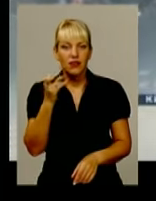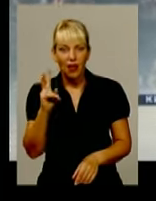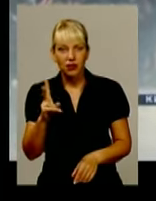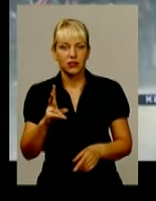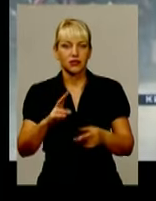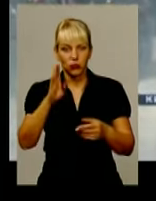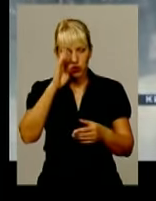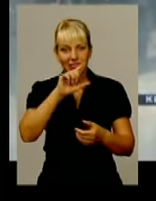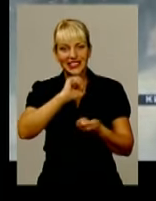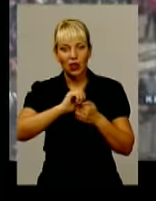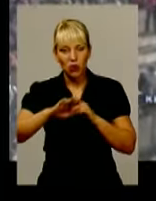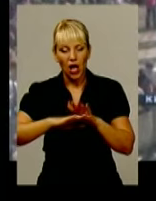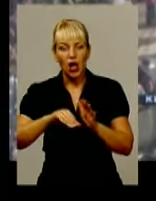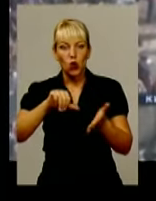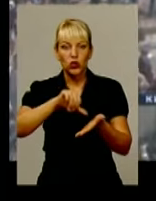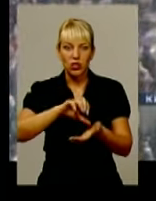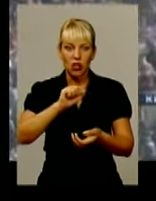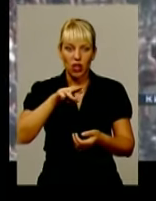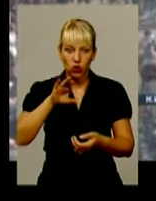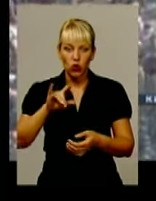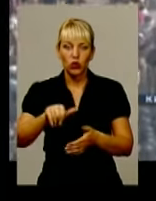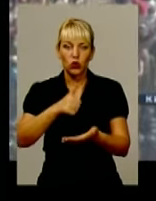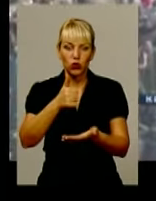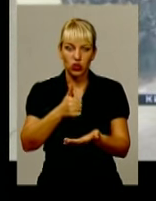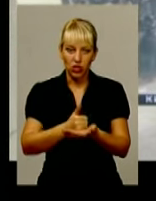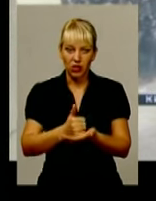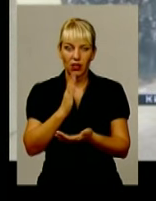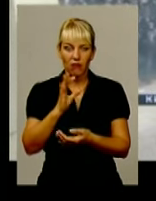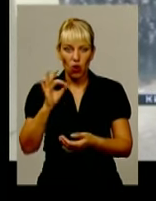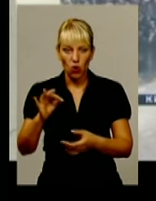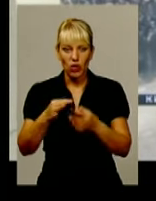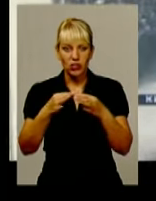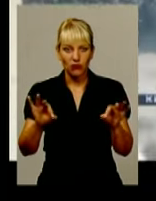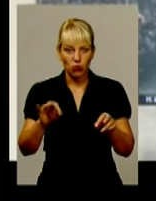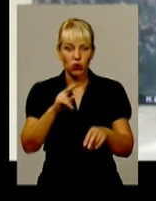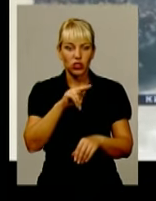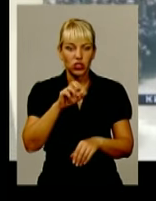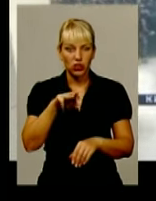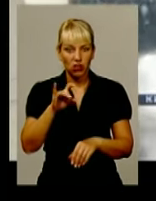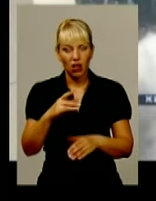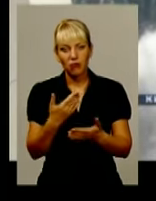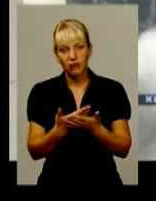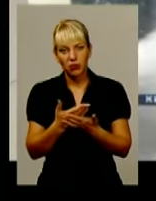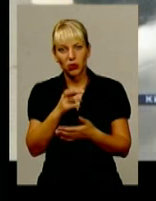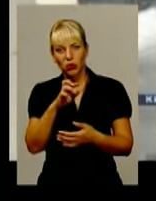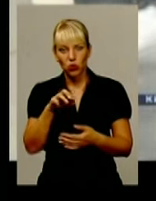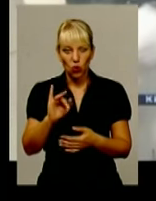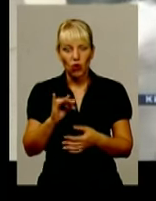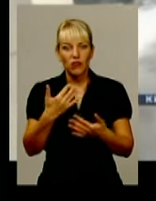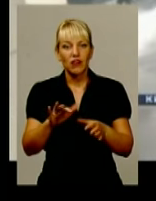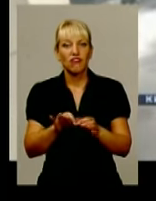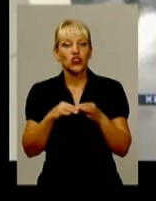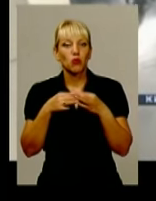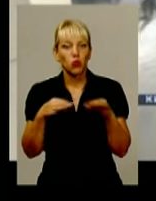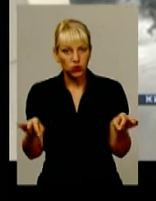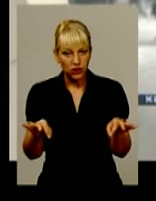от учасника АТО і очільника Городоцької районної організації ВО «Свобода» Назарія Чепка нібито відпустили, сказав адвокат. Тим часом